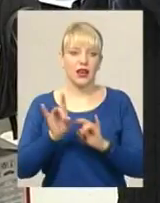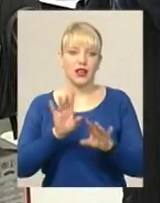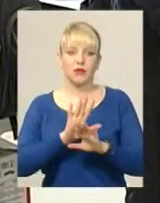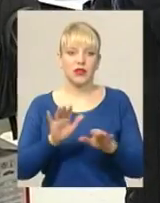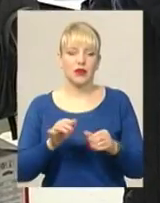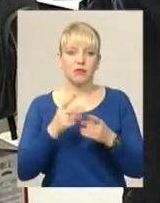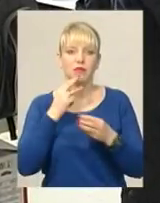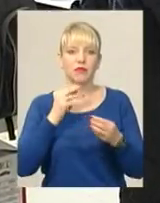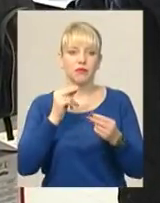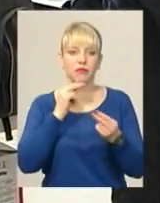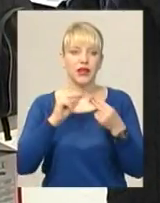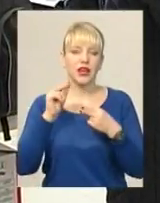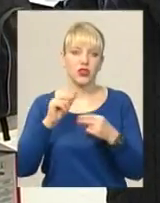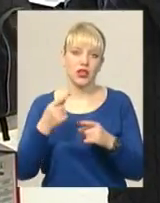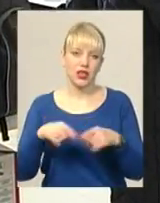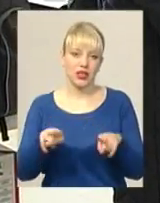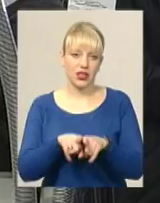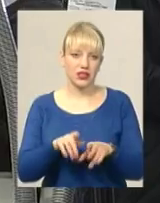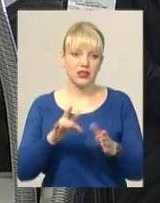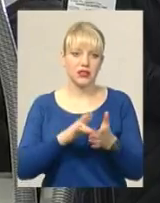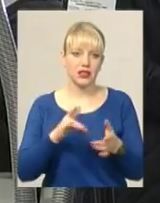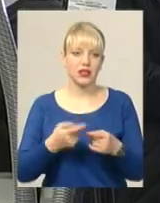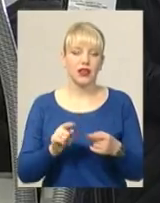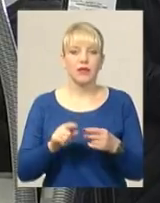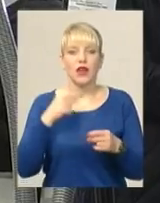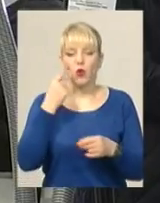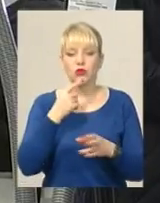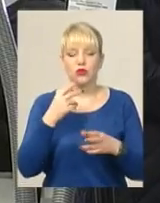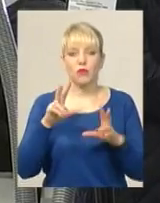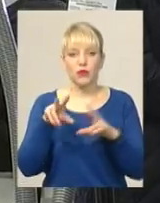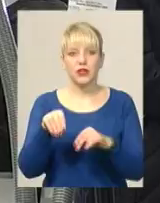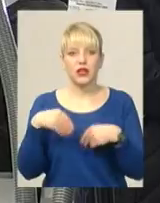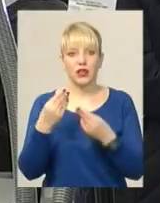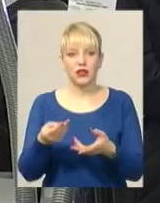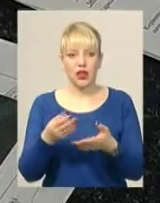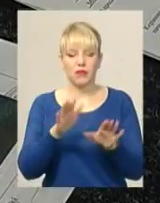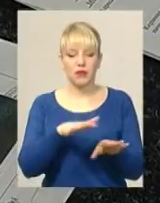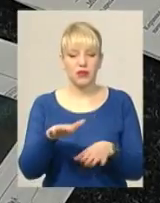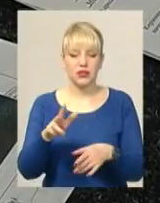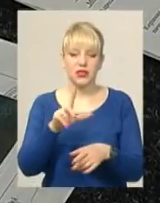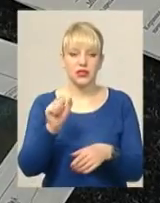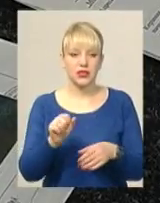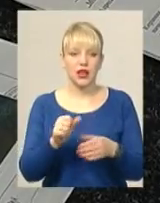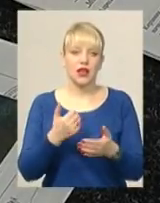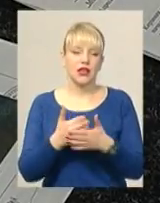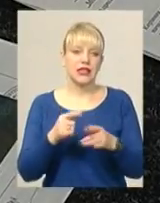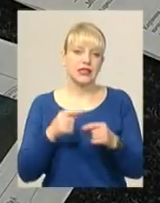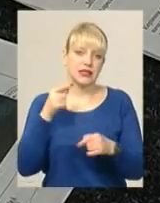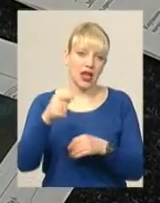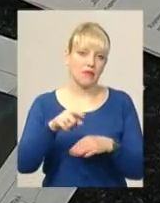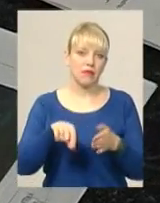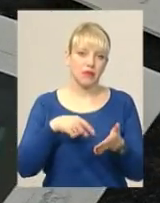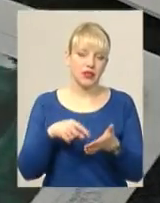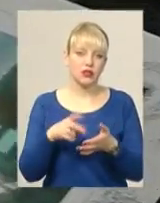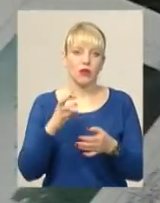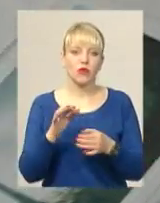запевняє, посадовці департаменту архітектури і містобудування усно пообіцяли надати натомість локації за межами серед місця Хмельницького. Але,